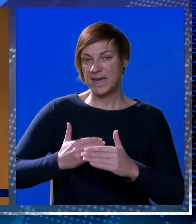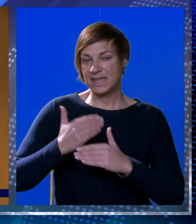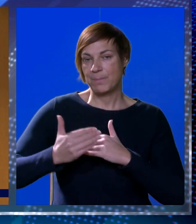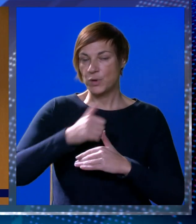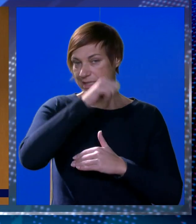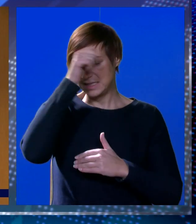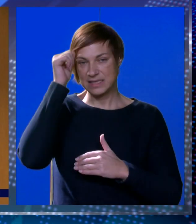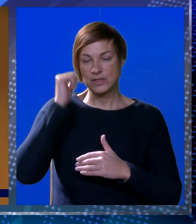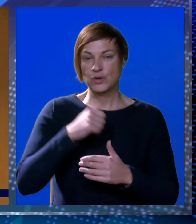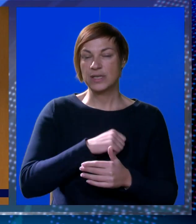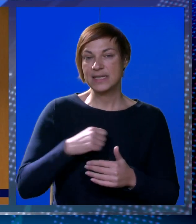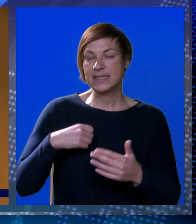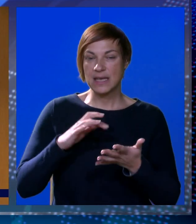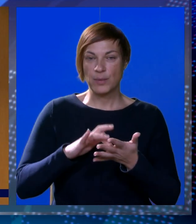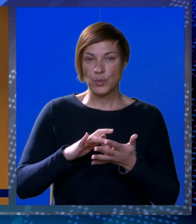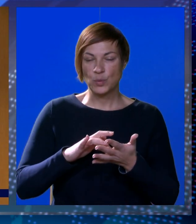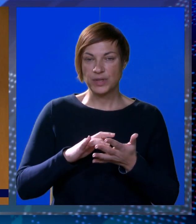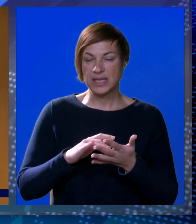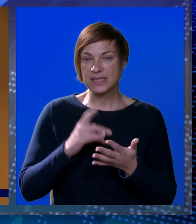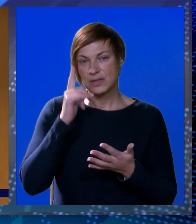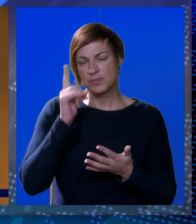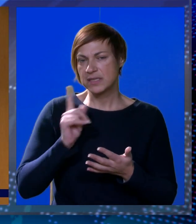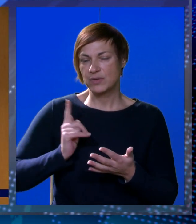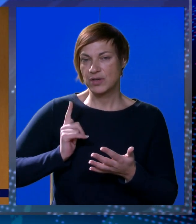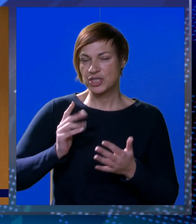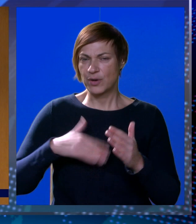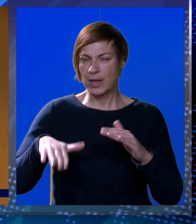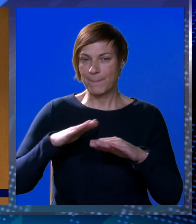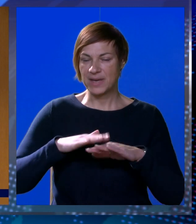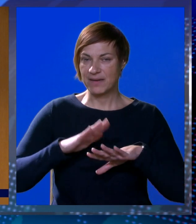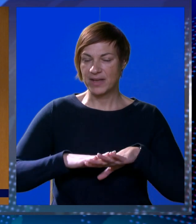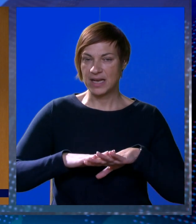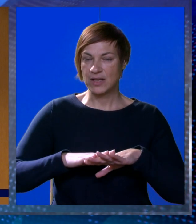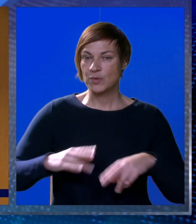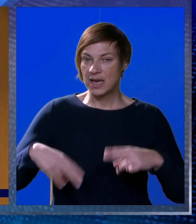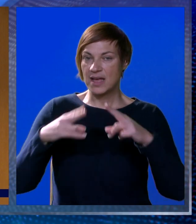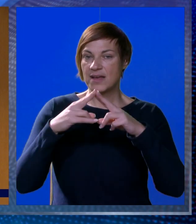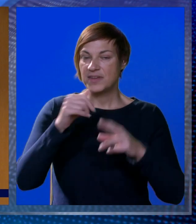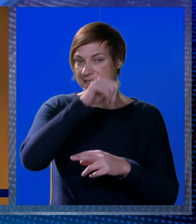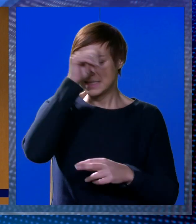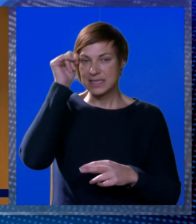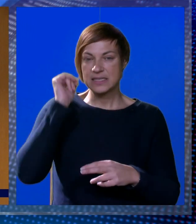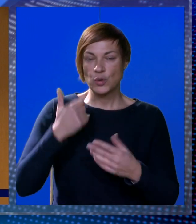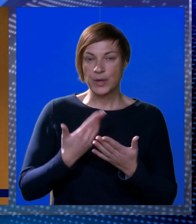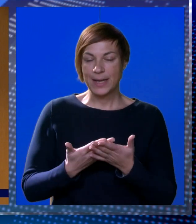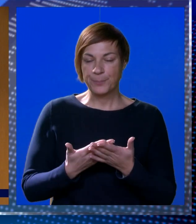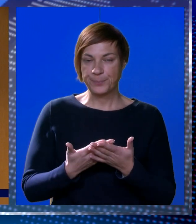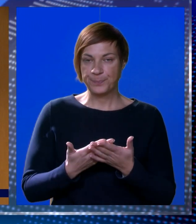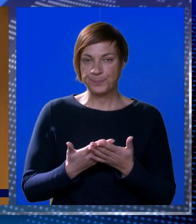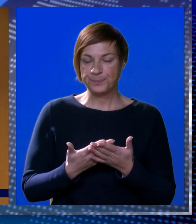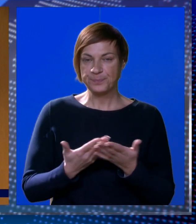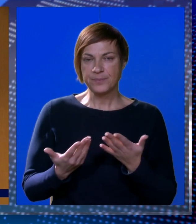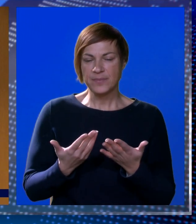predsezoni i postsezoni, sam utjecaj u postotno nekom smislu ne očekivam preveliki na špicu sezone, tako da